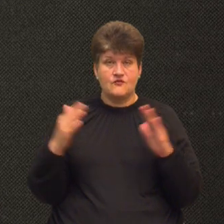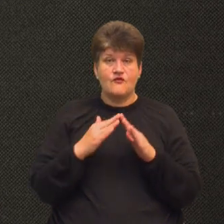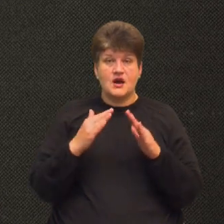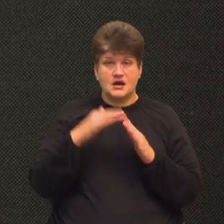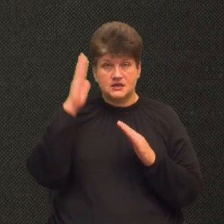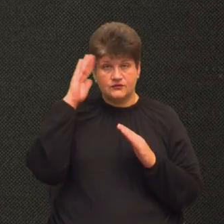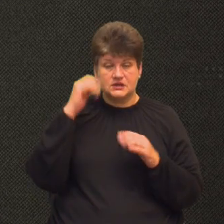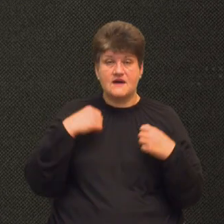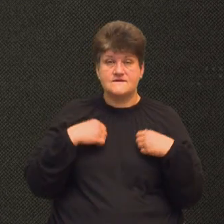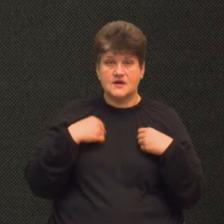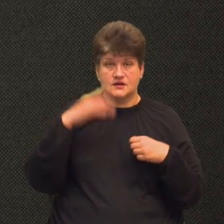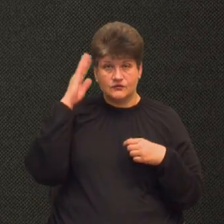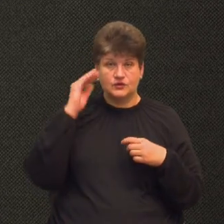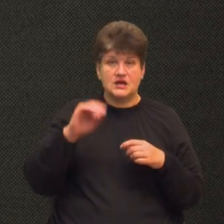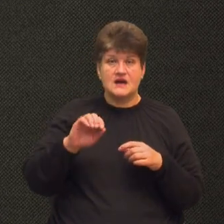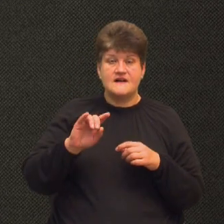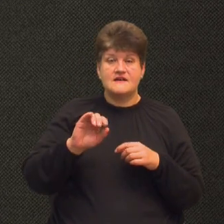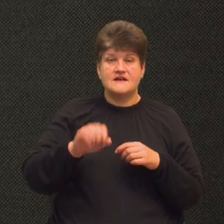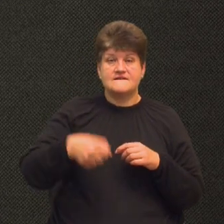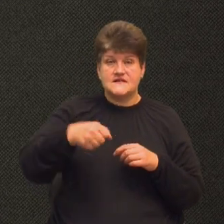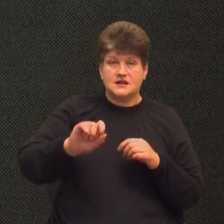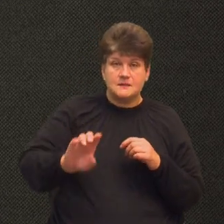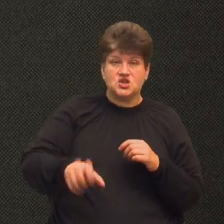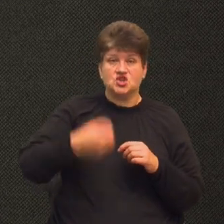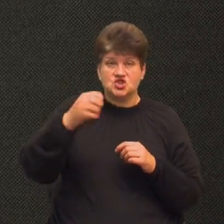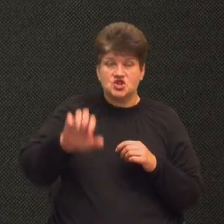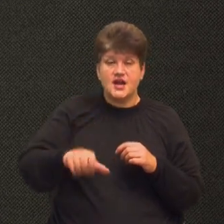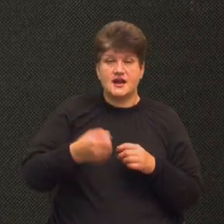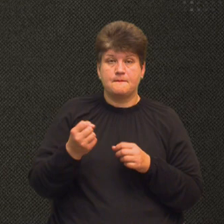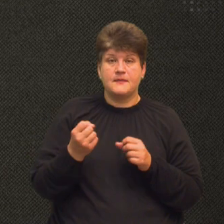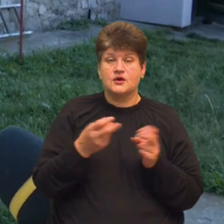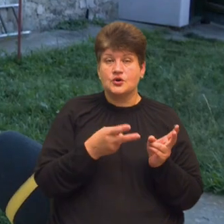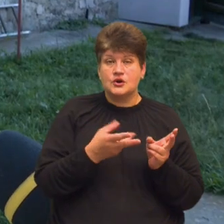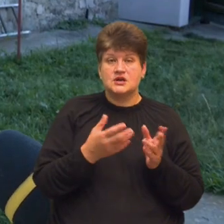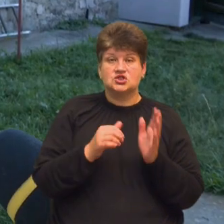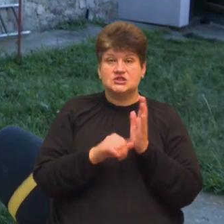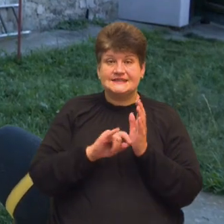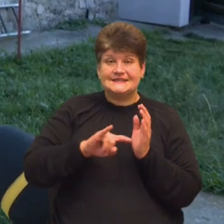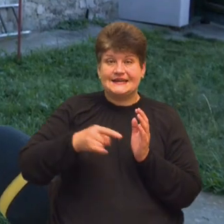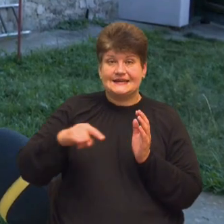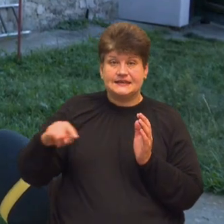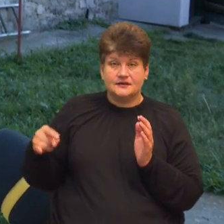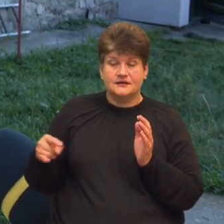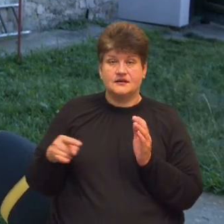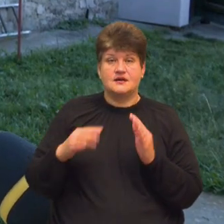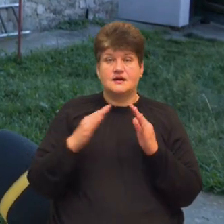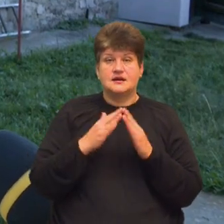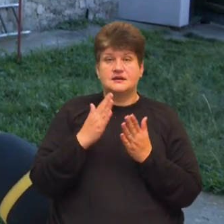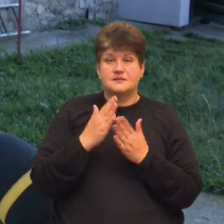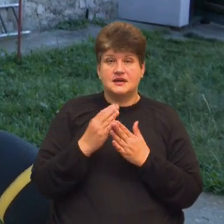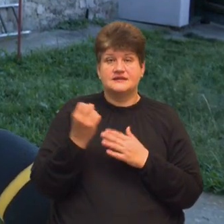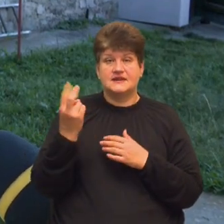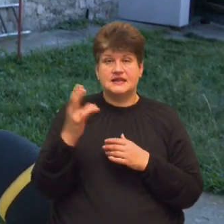в бані вода і відрами черпаю. Всьо цей бік, 60 дир, а хата має 12 на 12.